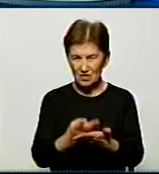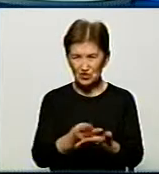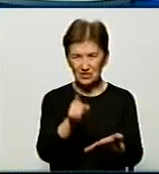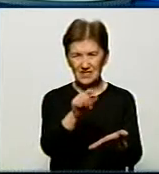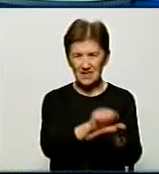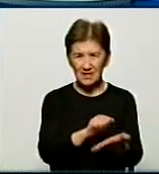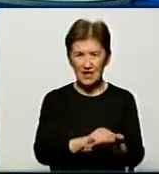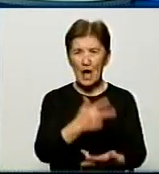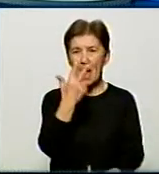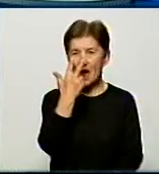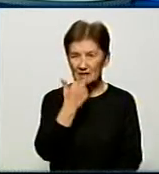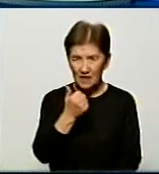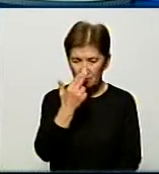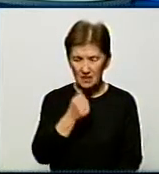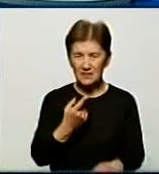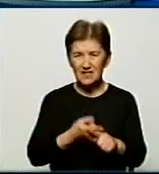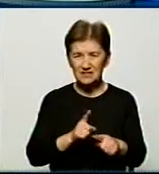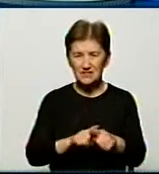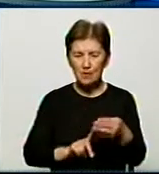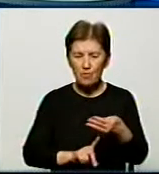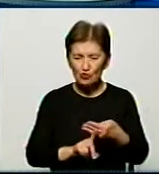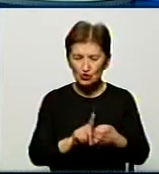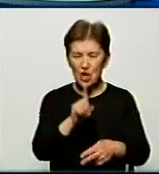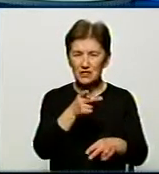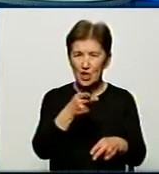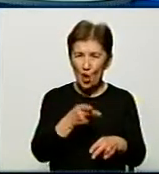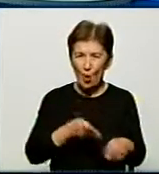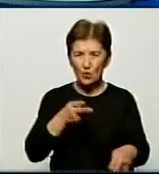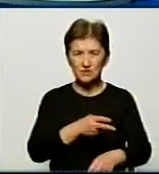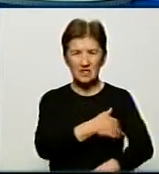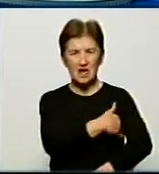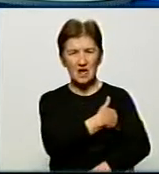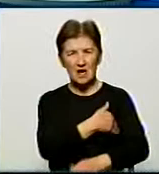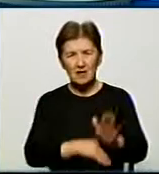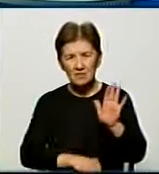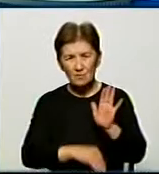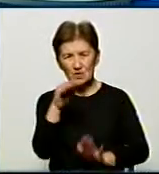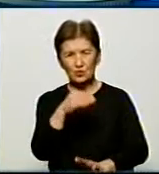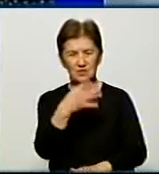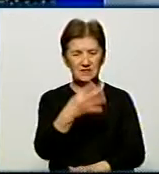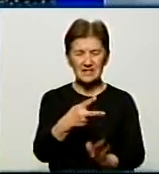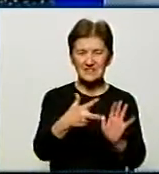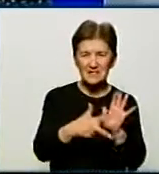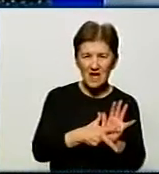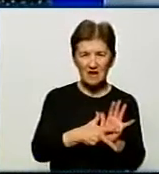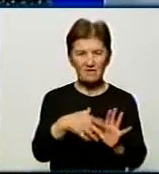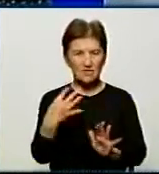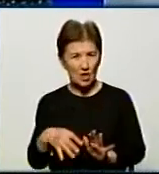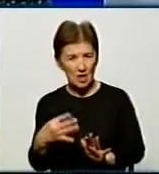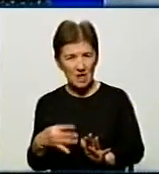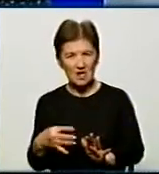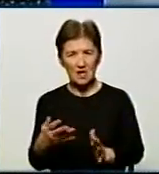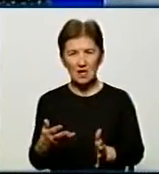грип, це гострий початок, температура 39-40, виражена